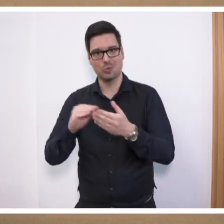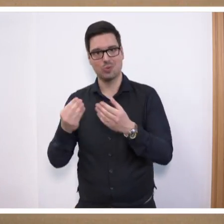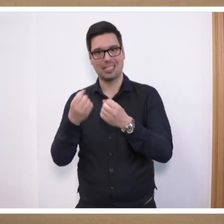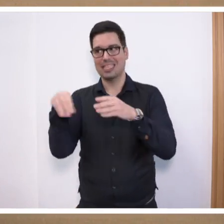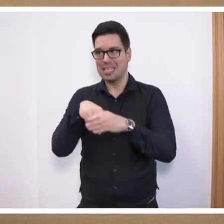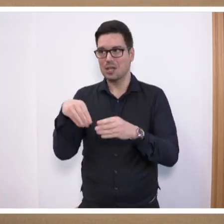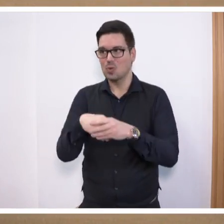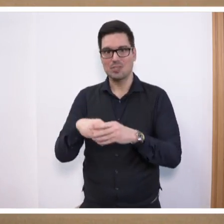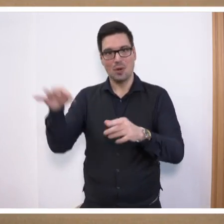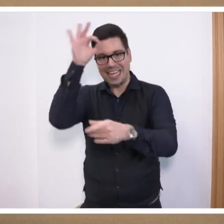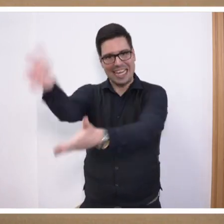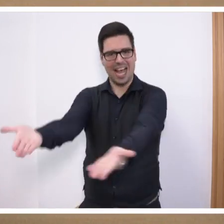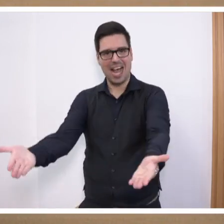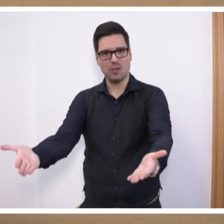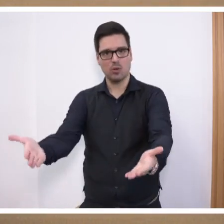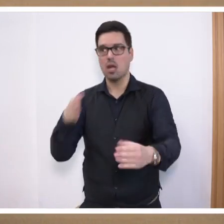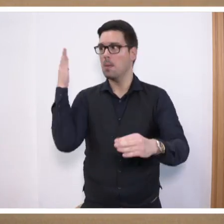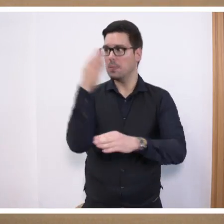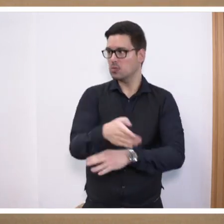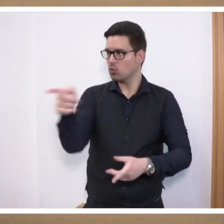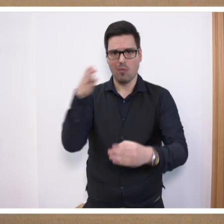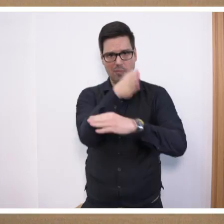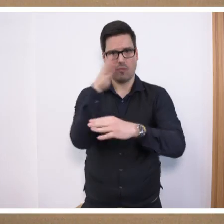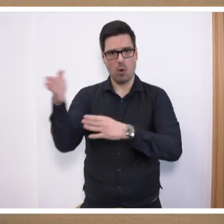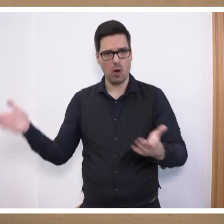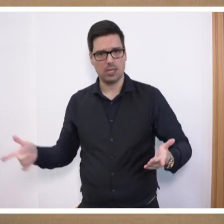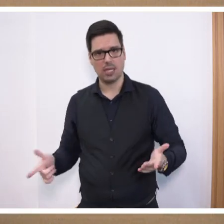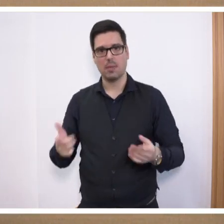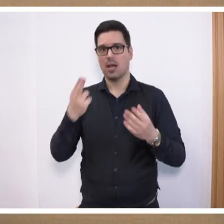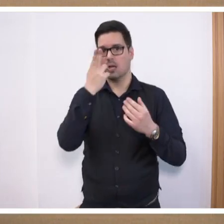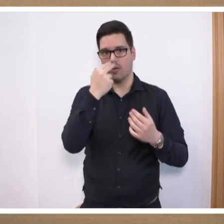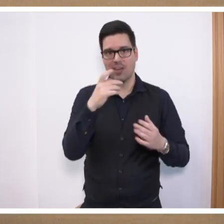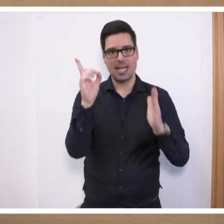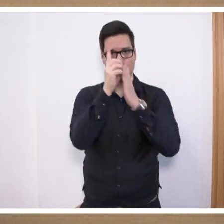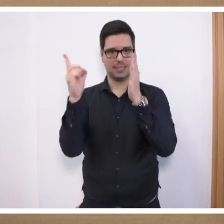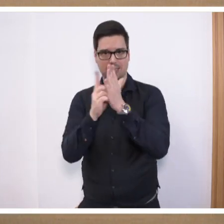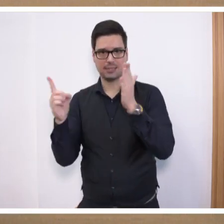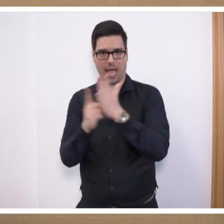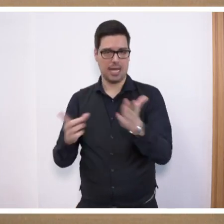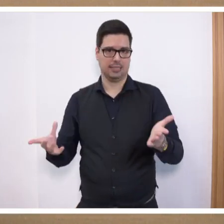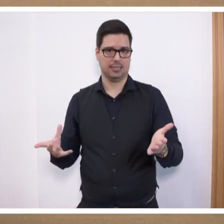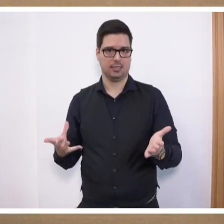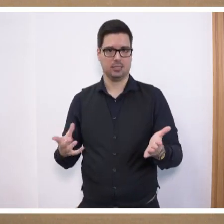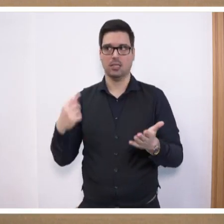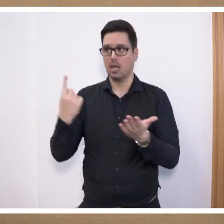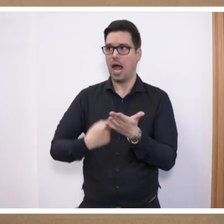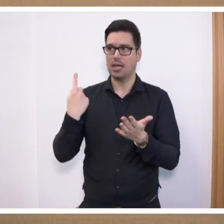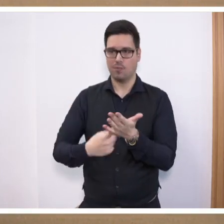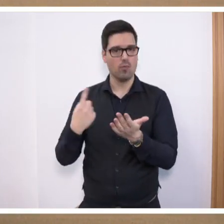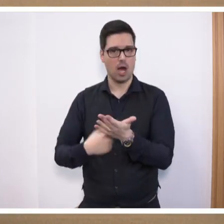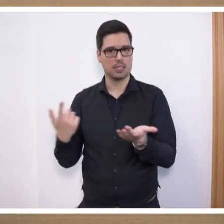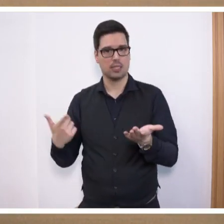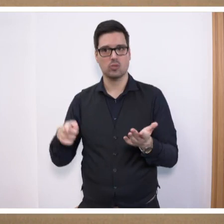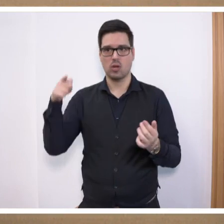Inklusion. Gehen Sie vor Ort und machen Sie ein Bild. Sie sind oft vor Ort, aber es fehlen die Daten. Wir fordern diese Daten ein und wir werden auch hier